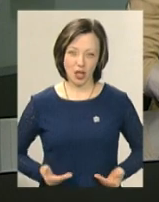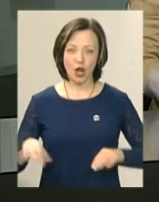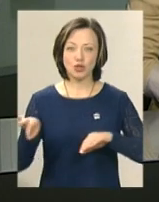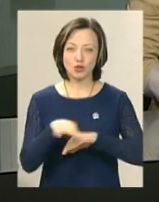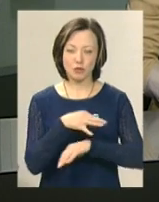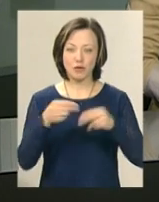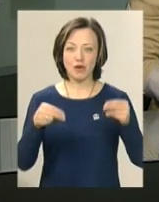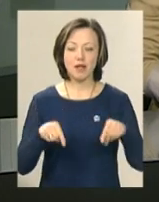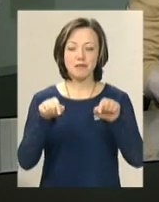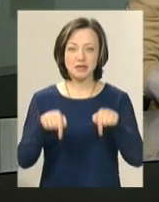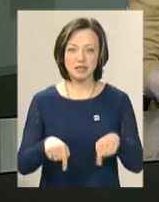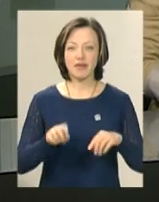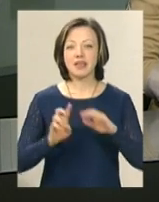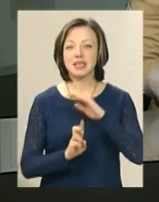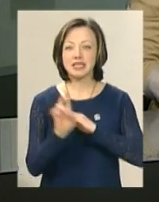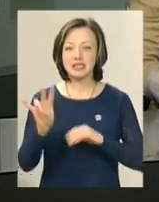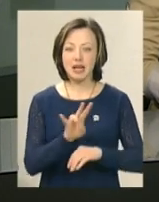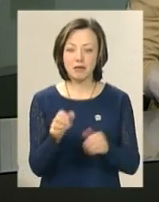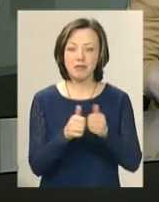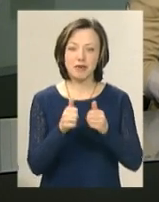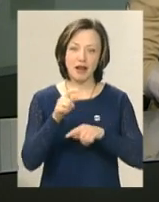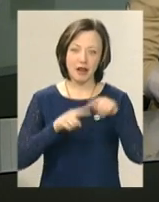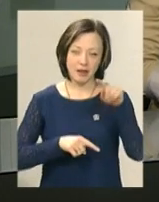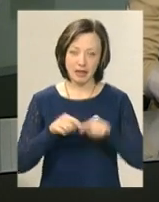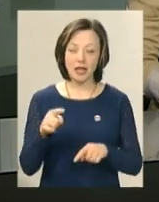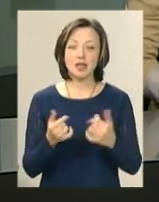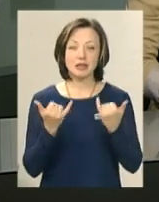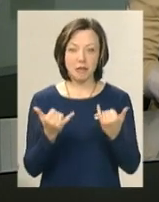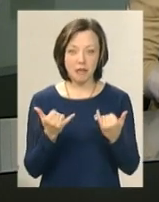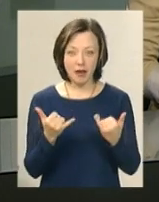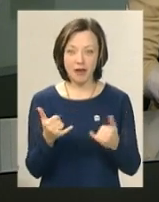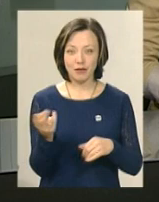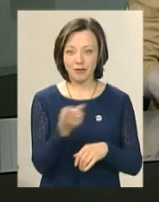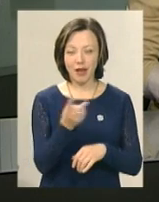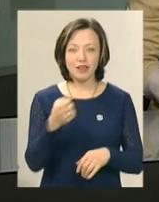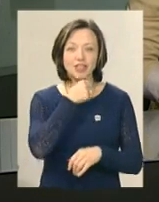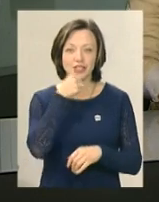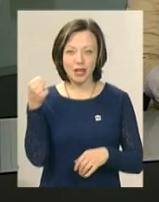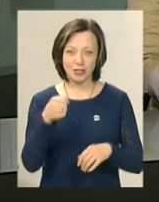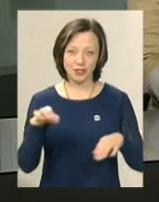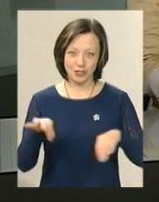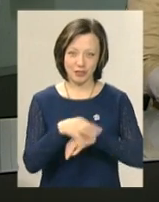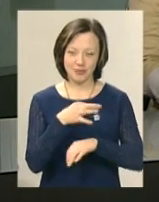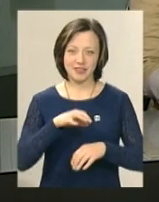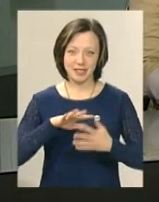Шлюбу клали у місцевій церкві, околі рідних та близьких. Тепер ця пара – найстарші молодята у селі.